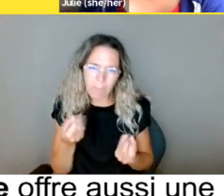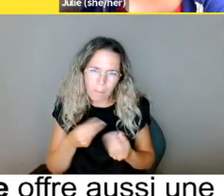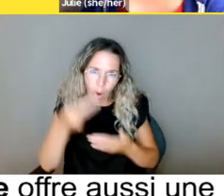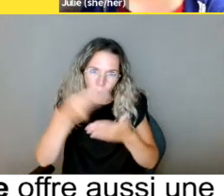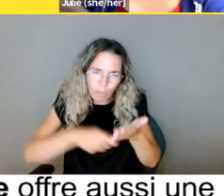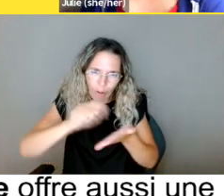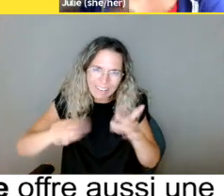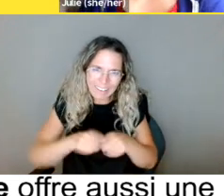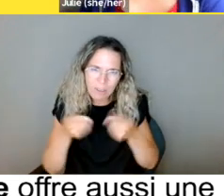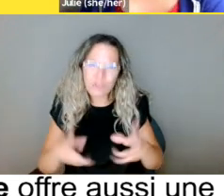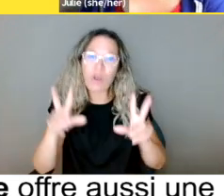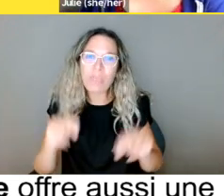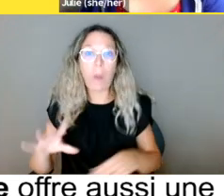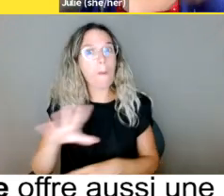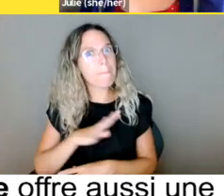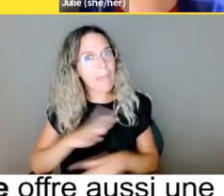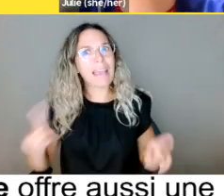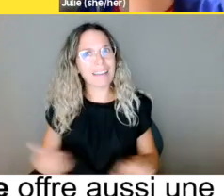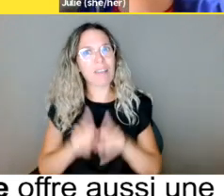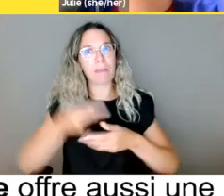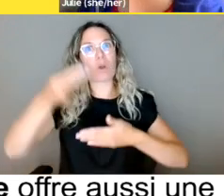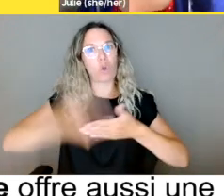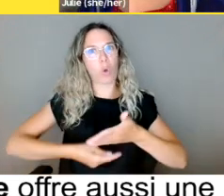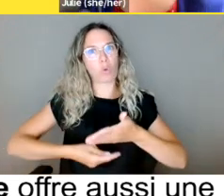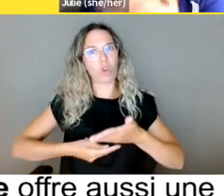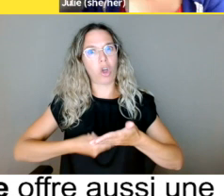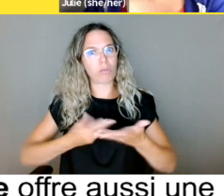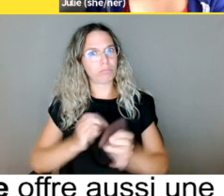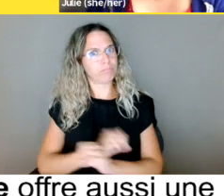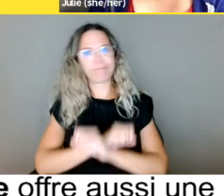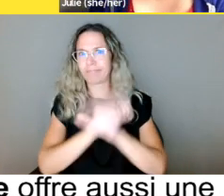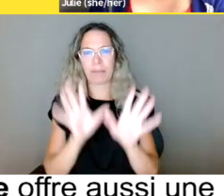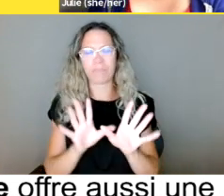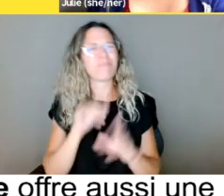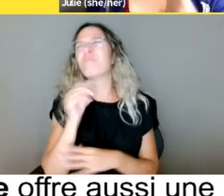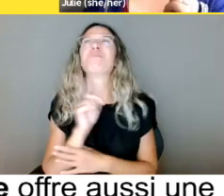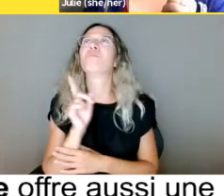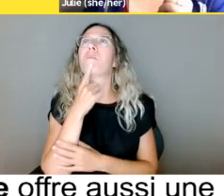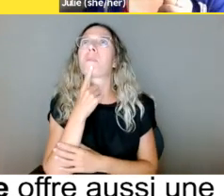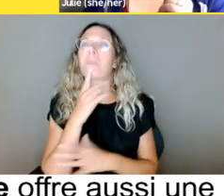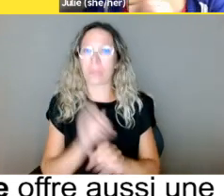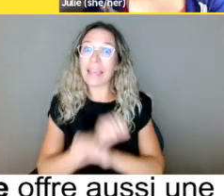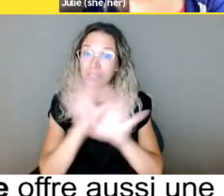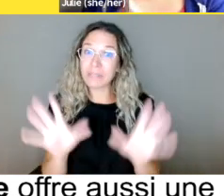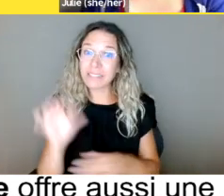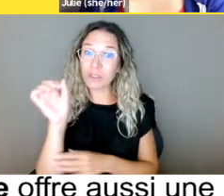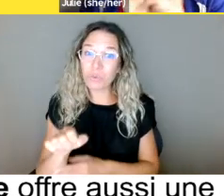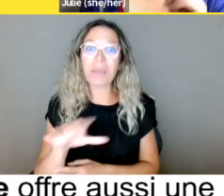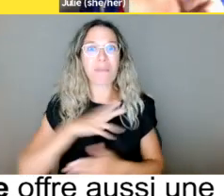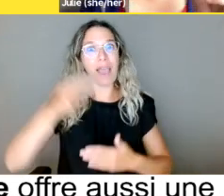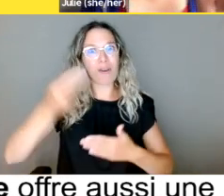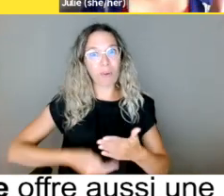d'un prix de, mettons, 69 sous par livre. » Non,